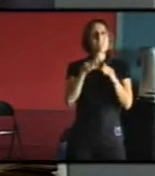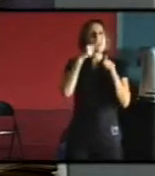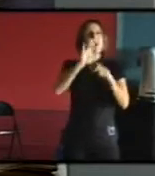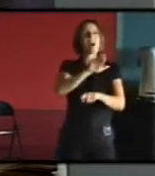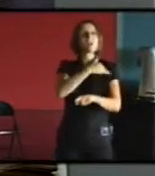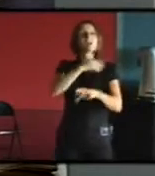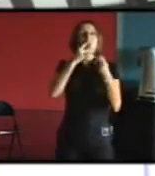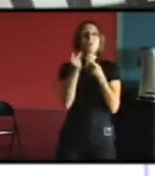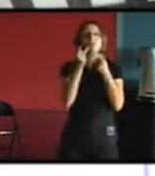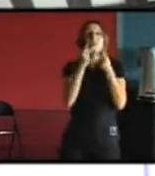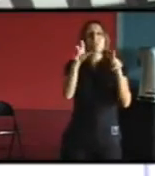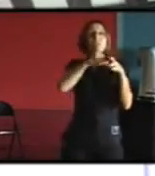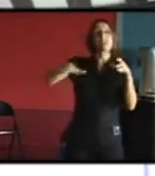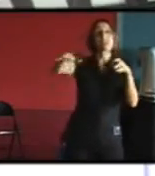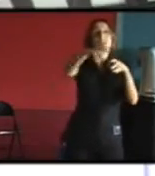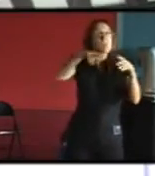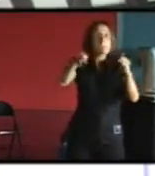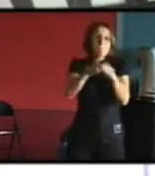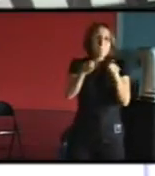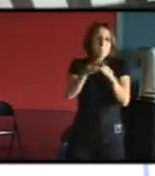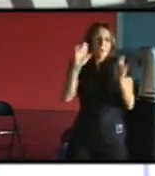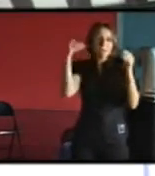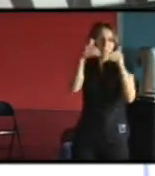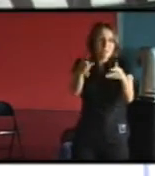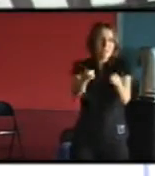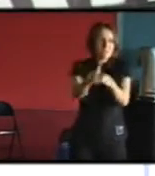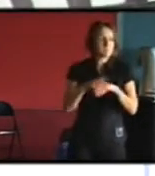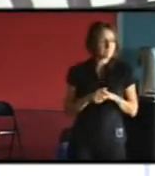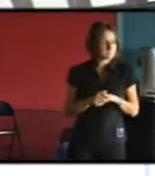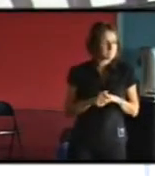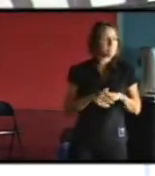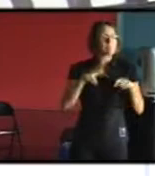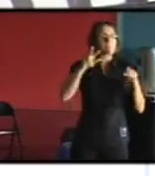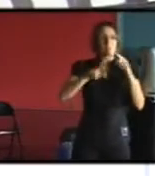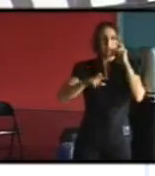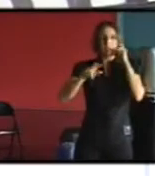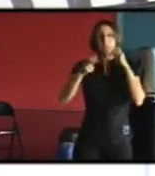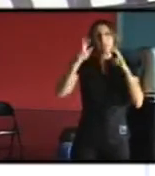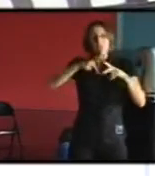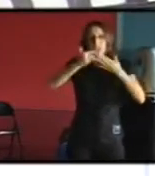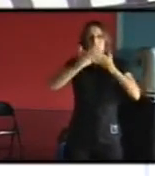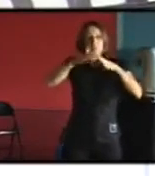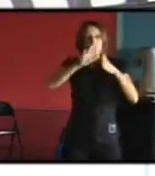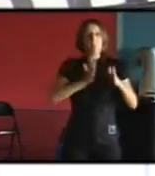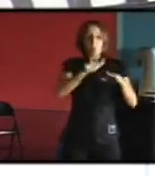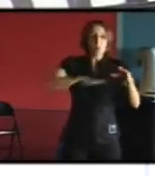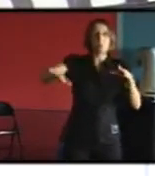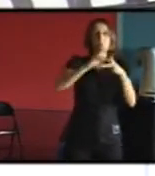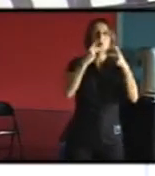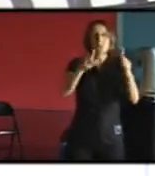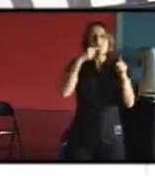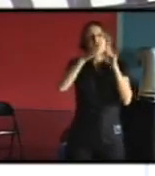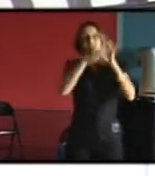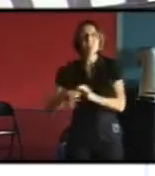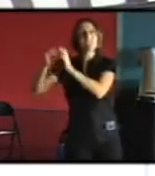on s'occupe un peu de ces questions-là aussi je vois Bob Clément qui est là et qui conduit une étude sur l'ensemble de l'agglomération avec l'agence